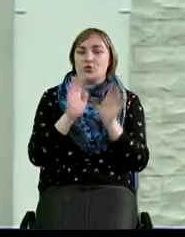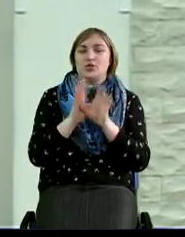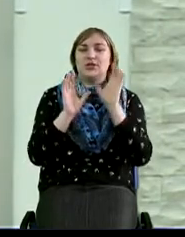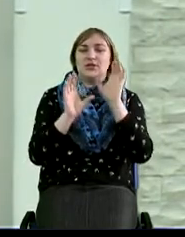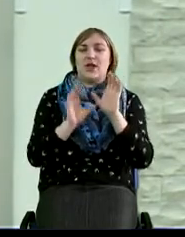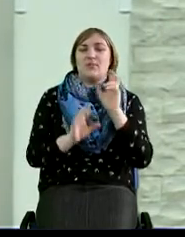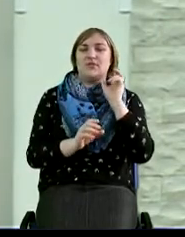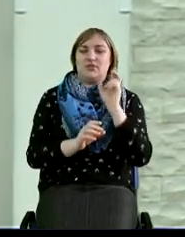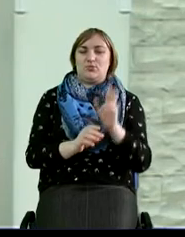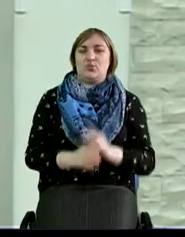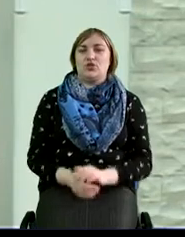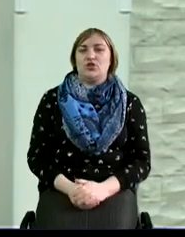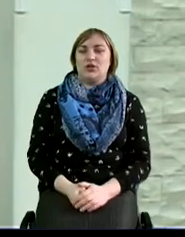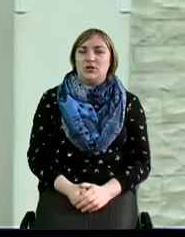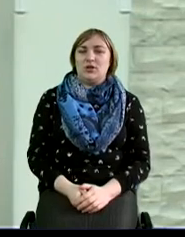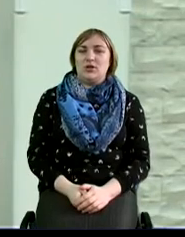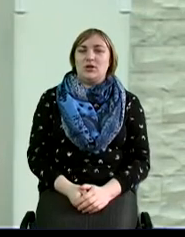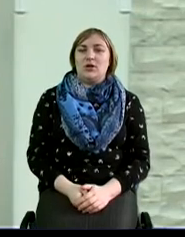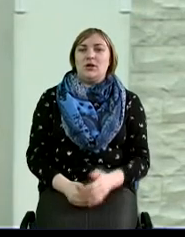Божьей.